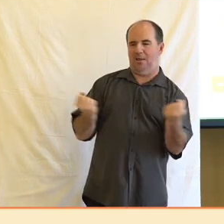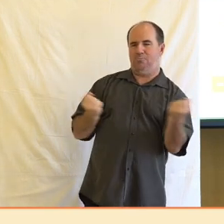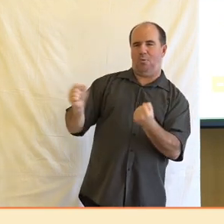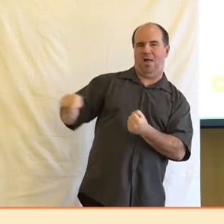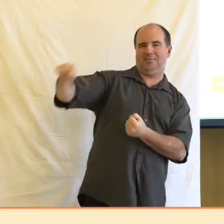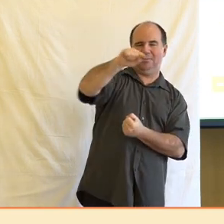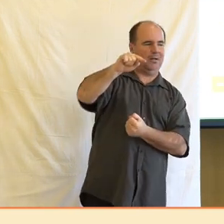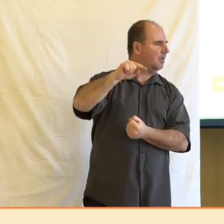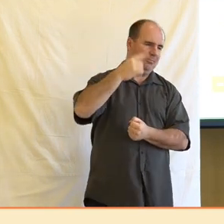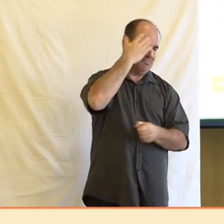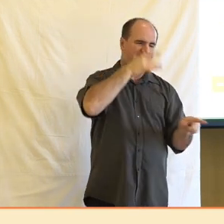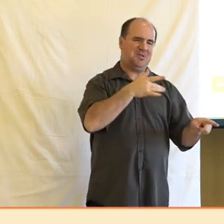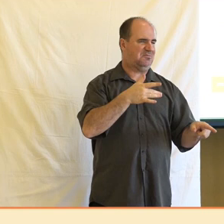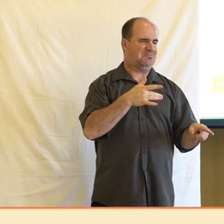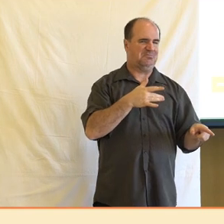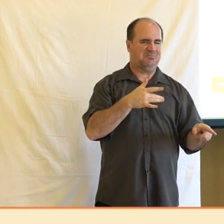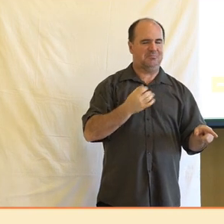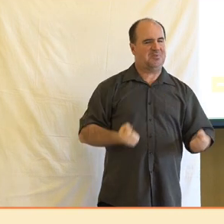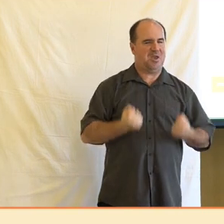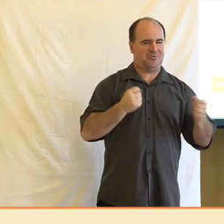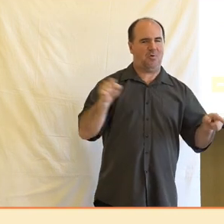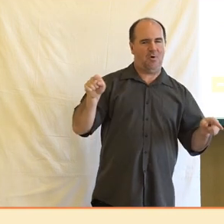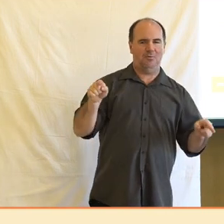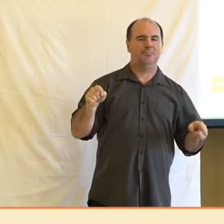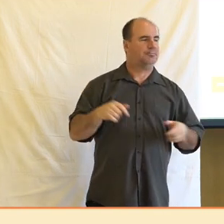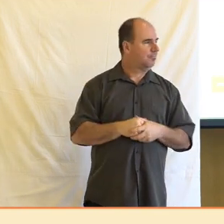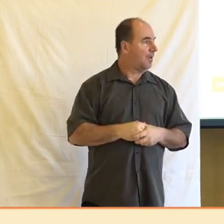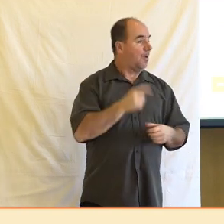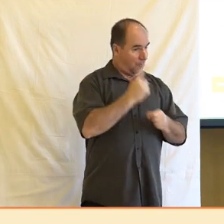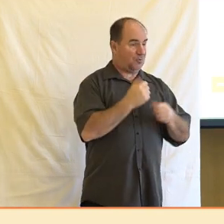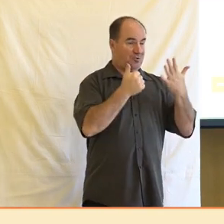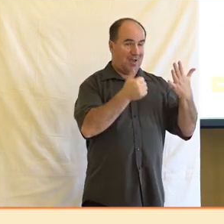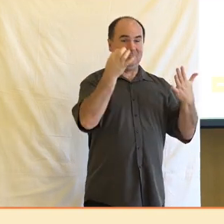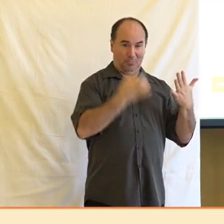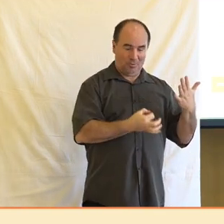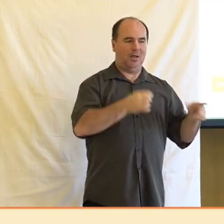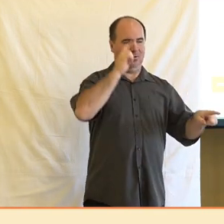respektive je o tom přesvědčeno pouze 6% z nich.